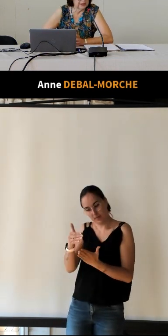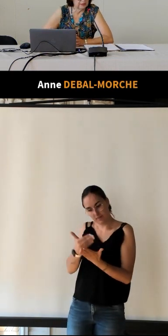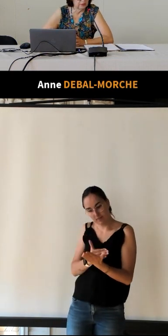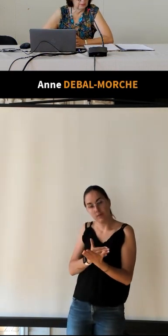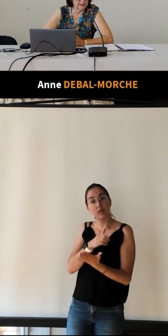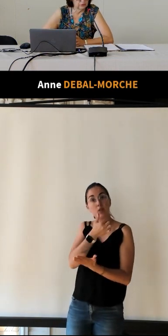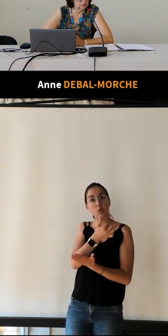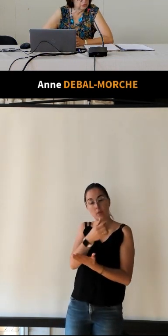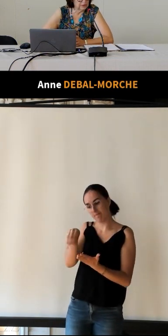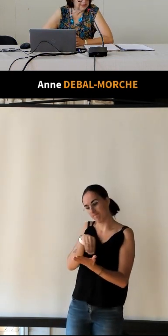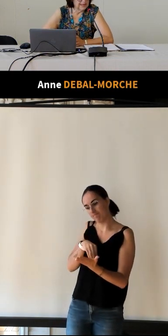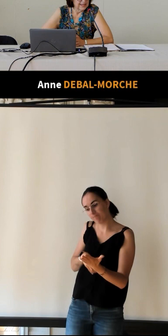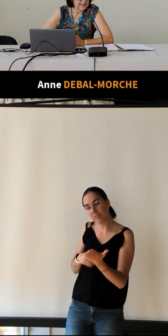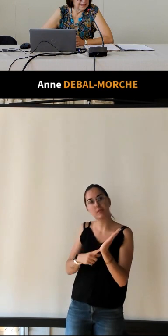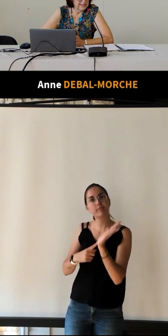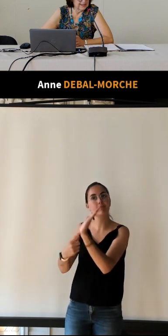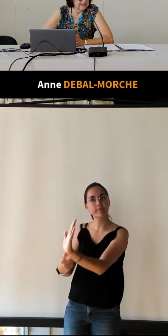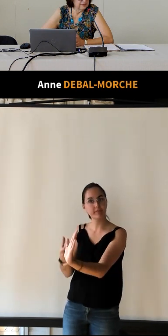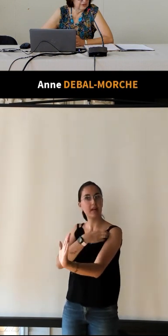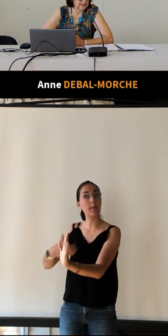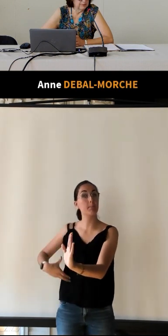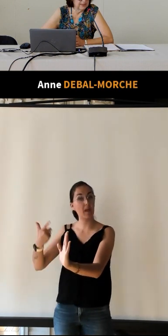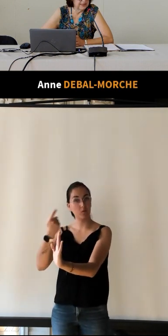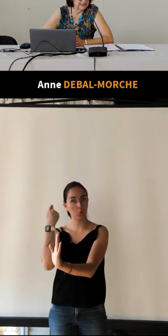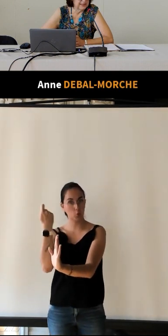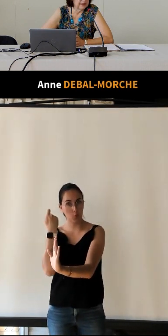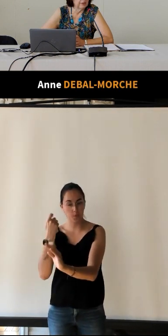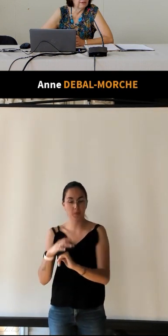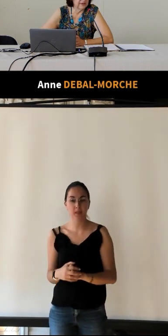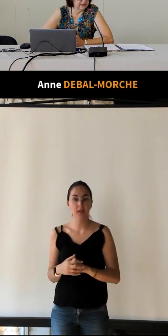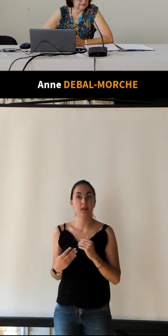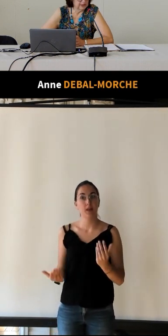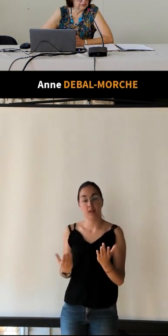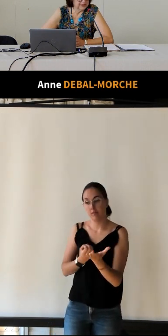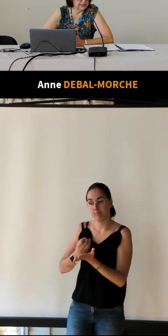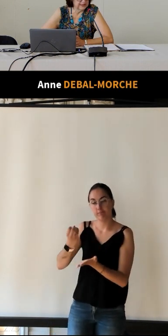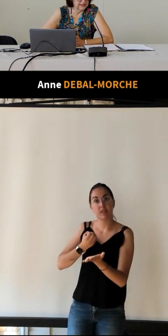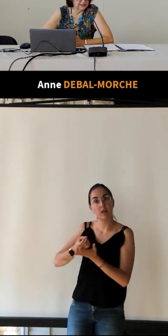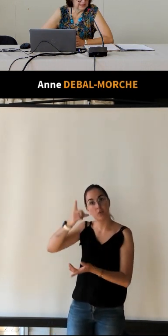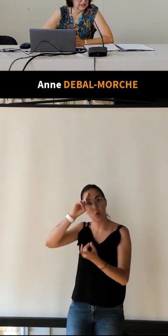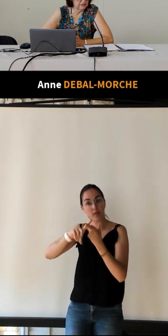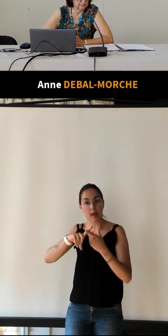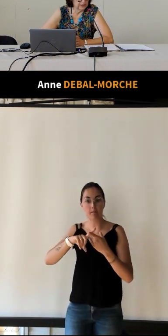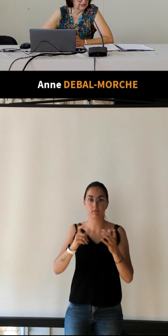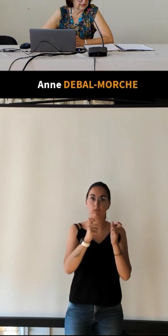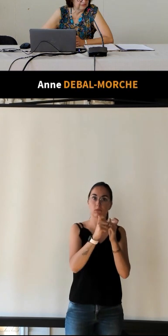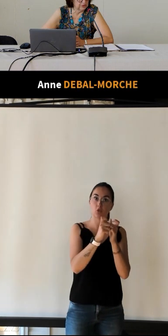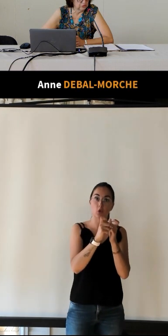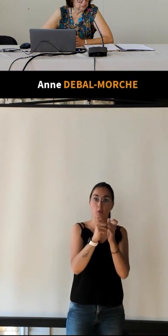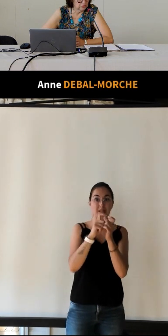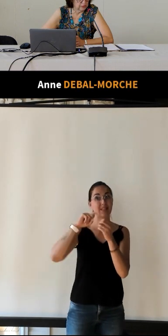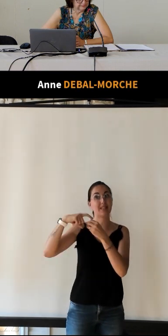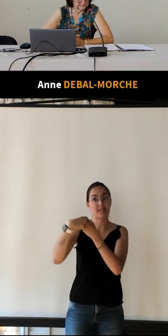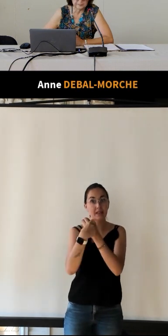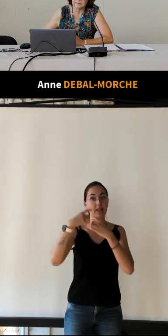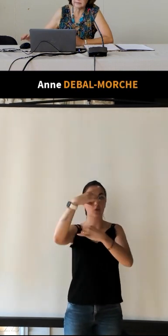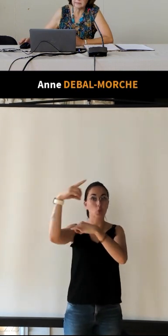'adjoint au maire de Tours et il évoque la publicité faite par le syndicat d'initiative pour la ville de